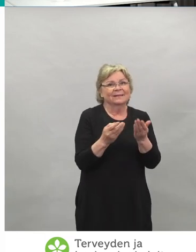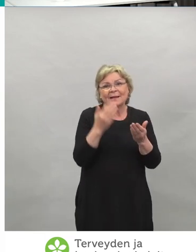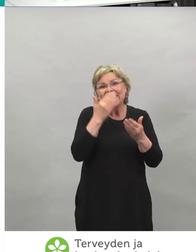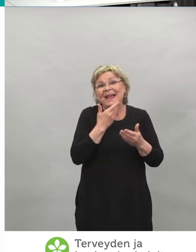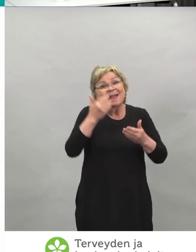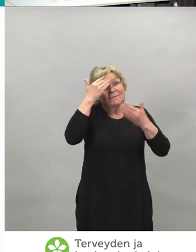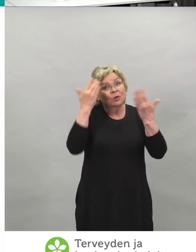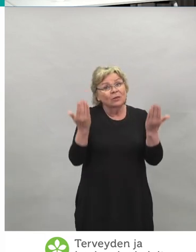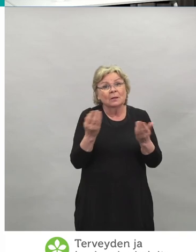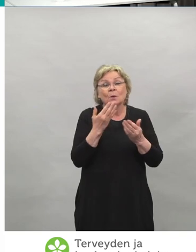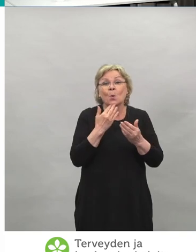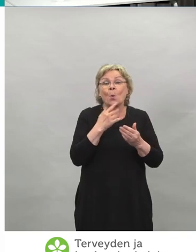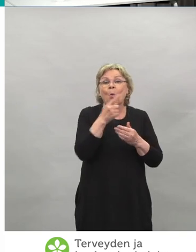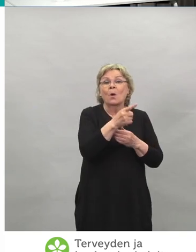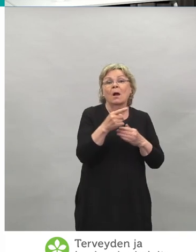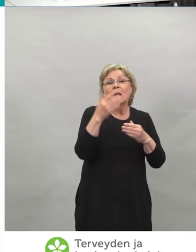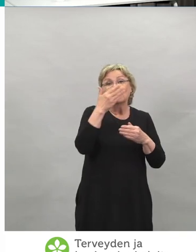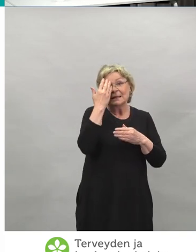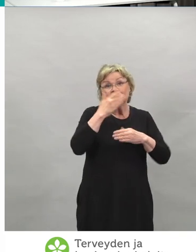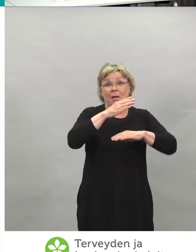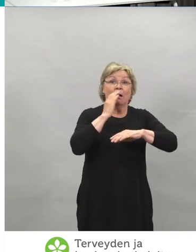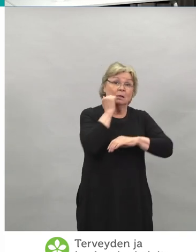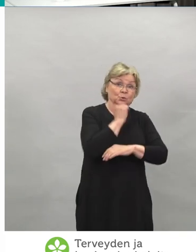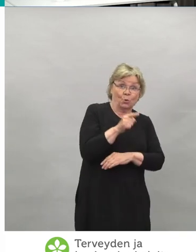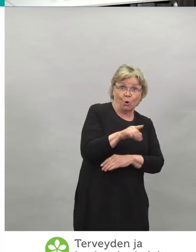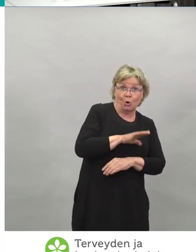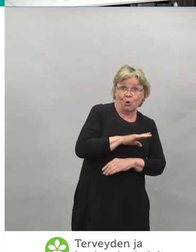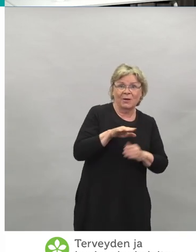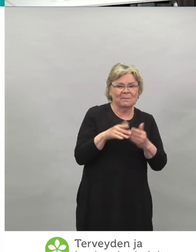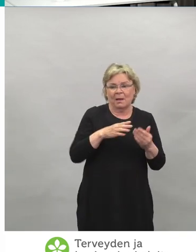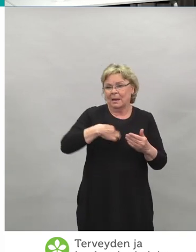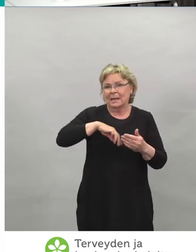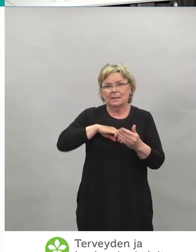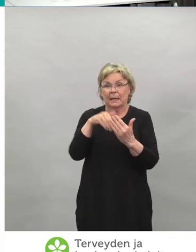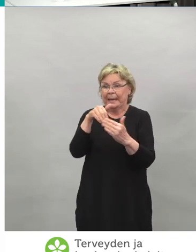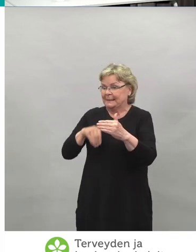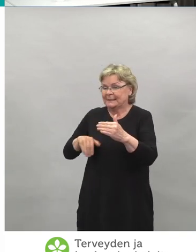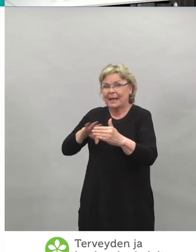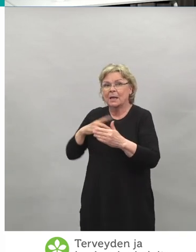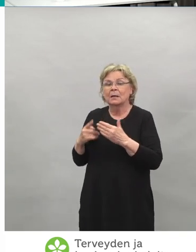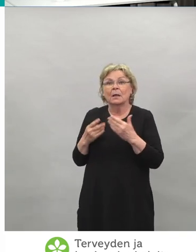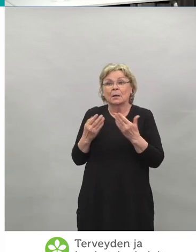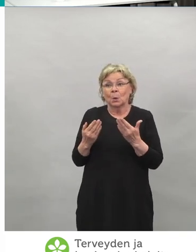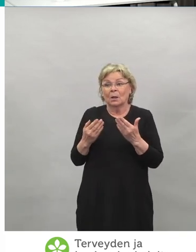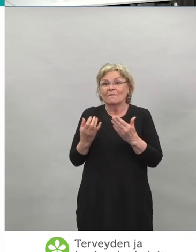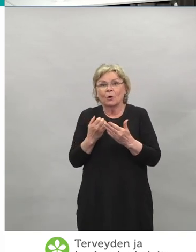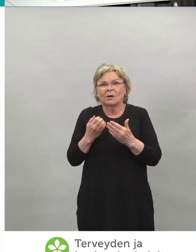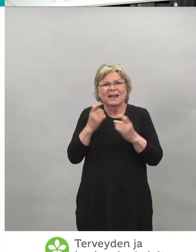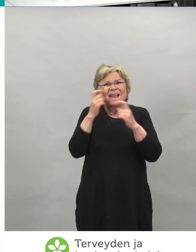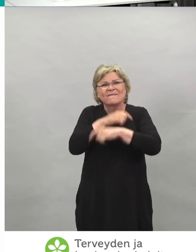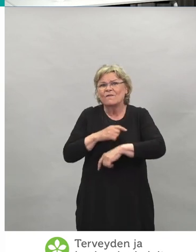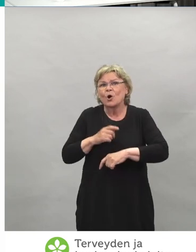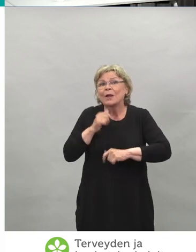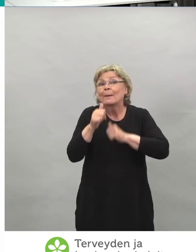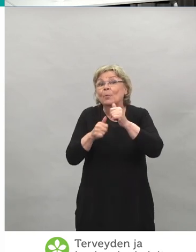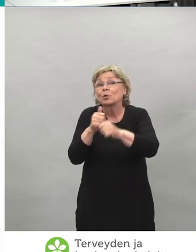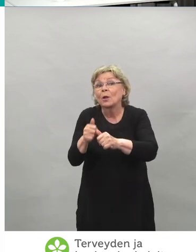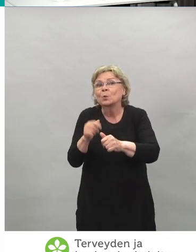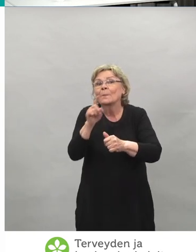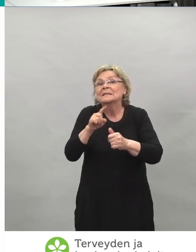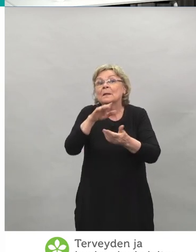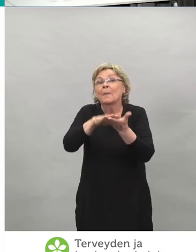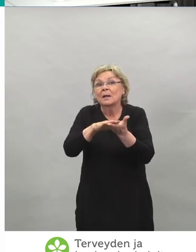eivät. Valitettavasti meillä ei sellaisia rekistereitä ole, että tällaiseen voisi ilmoittautua. Tämä tarkoittaa sitä, että